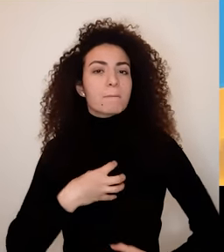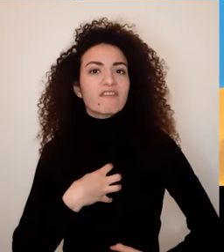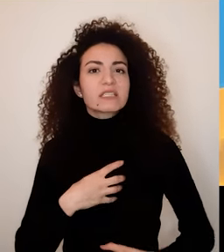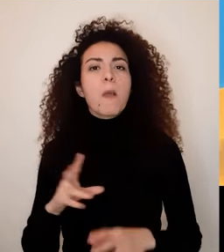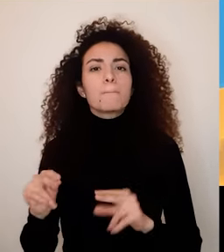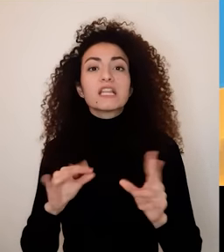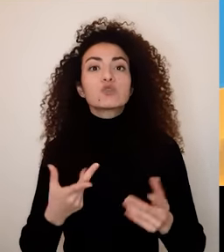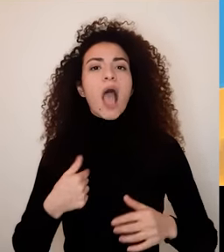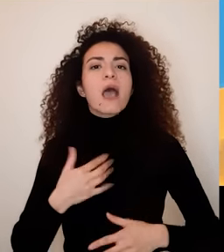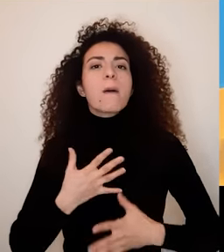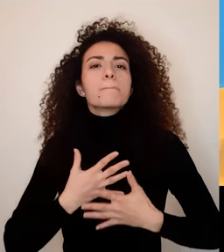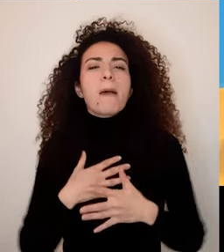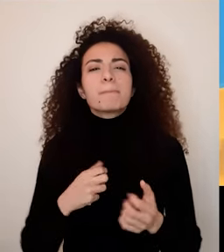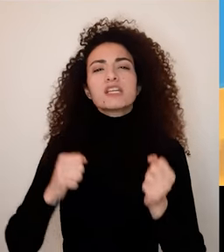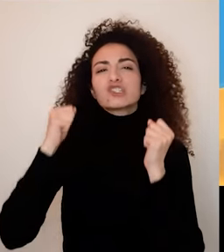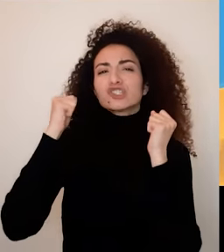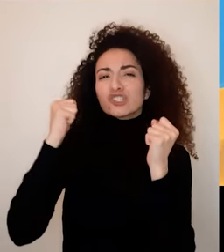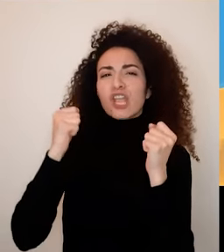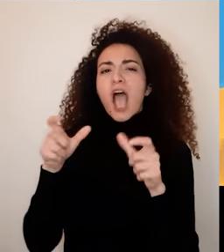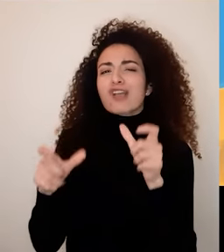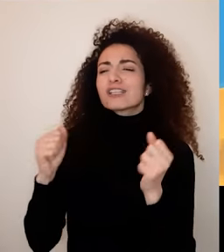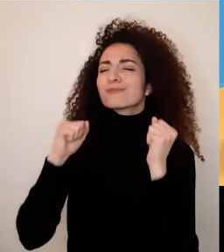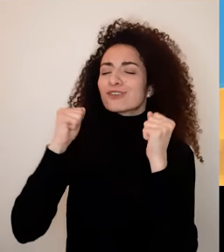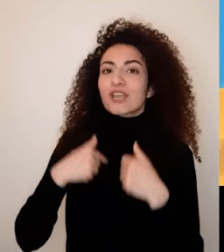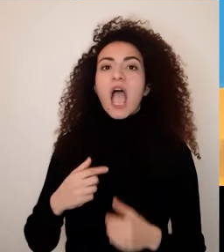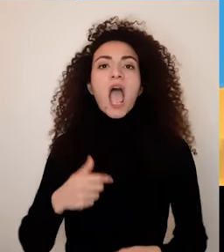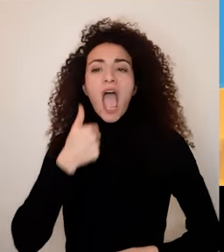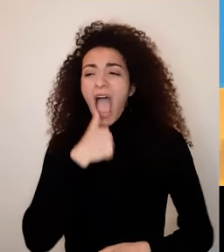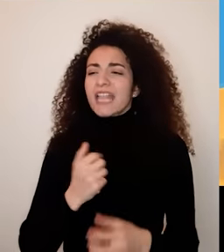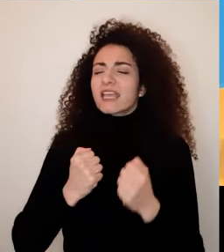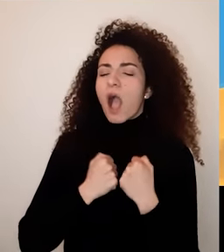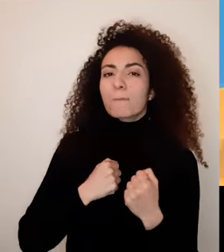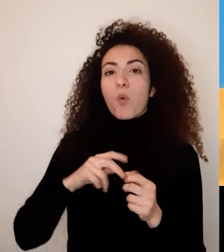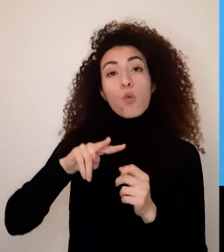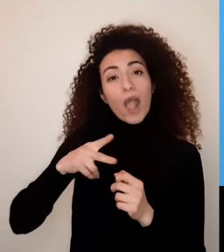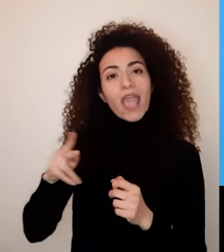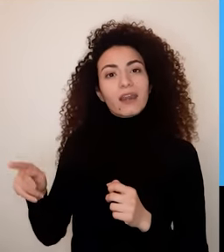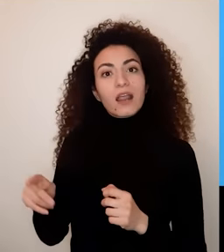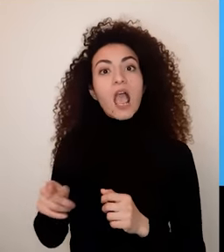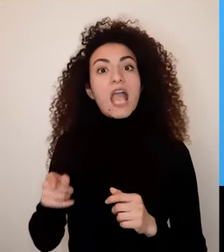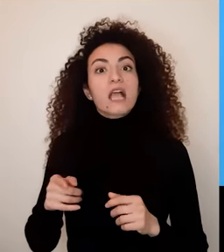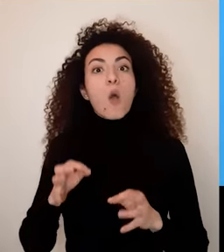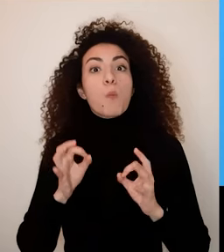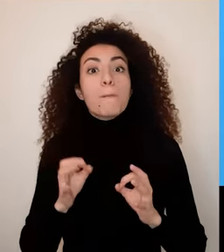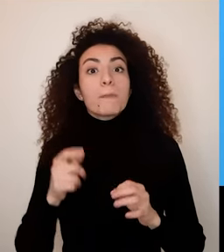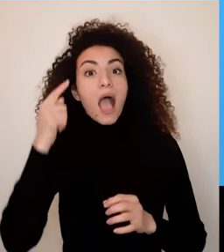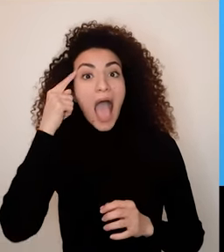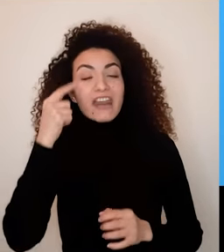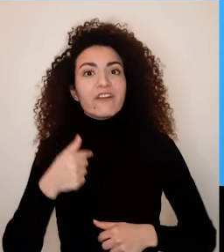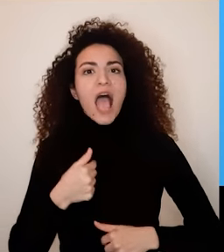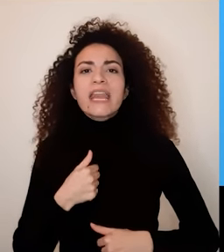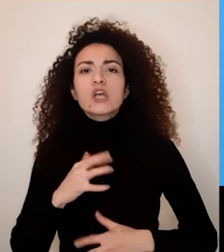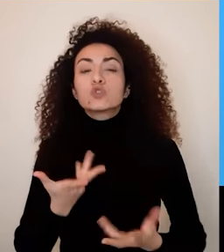من وعي شخصي لأهميتها مثل التأدير، العاطفة، تنجيع، تقبل والاحترام وأي نقطة من هذه العشرة